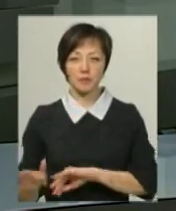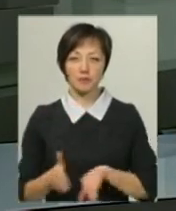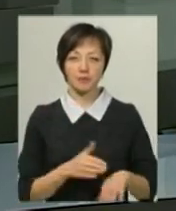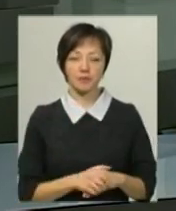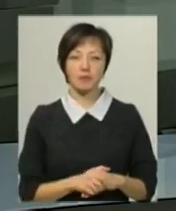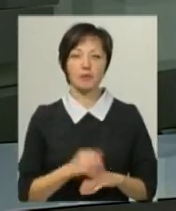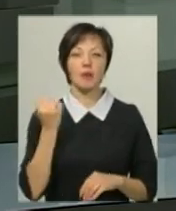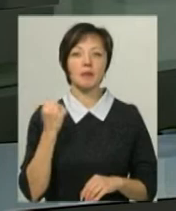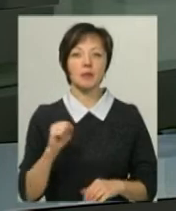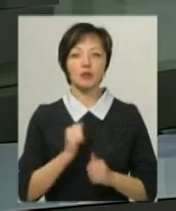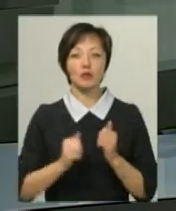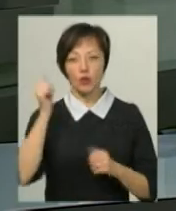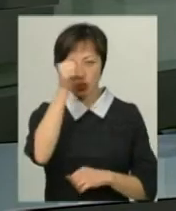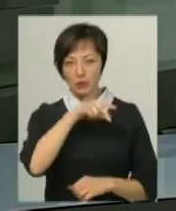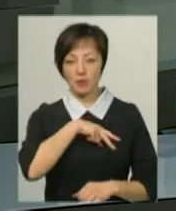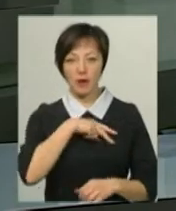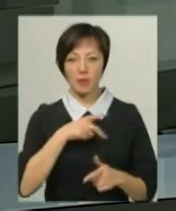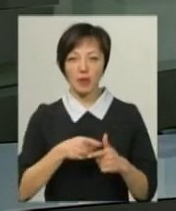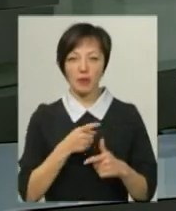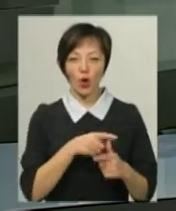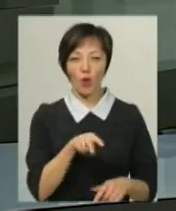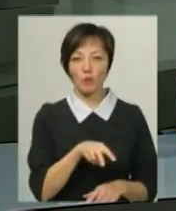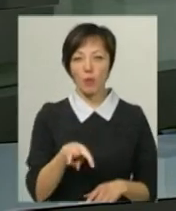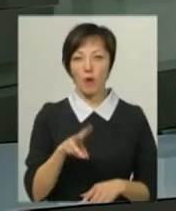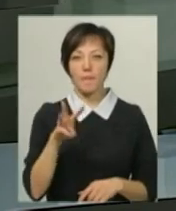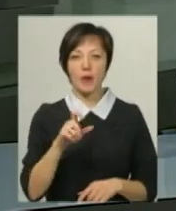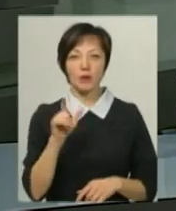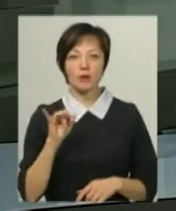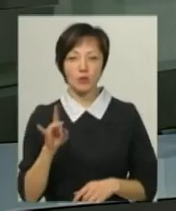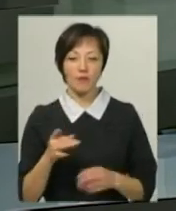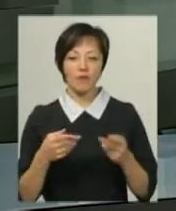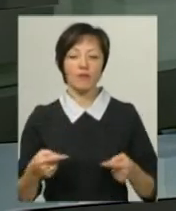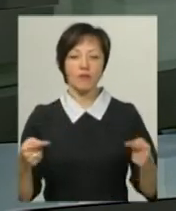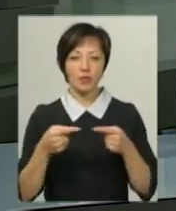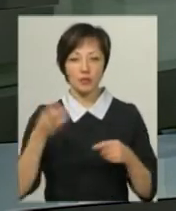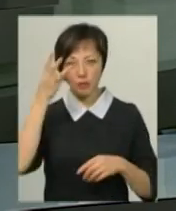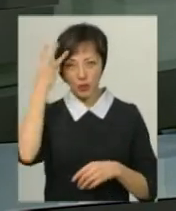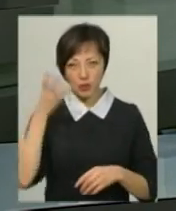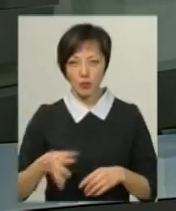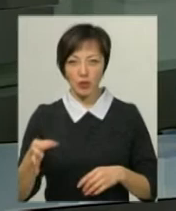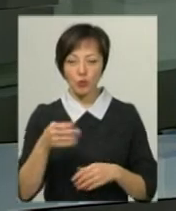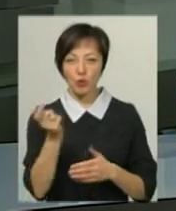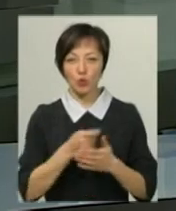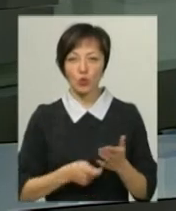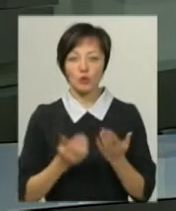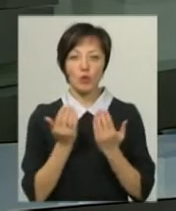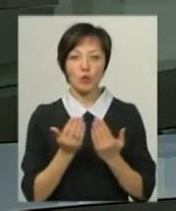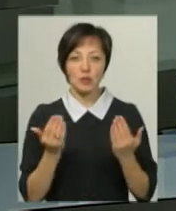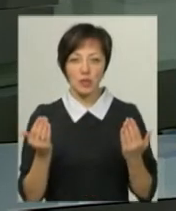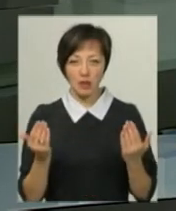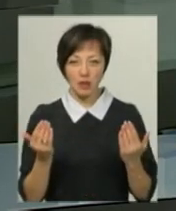Переможців щорічної премії імені Людмили та Миколи Мазурів «Подільська палітра» визначили у Хмельницькому обласному художньому музеї.